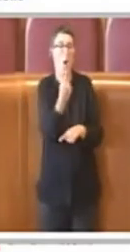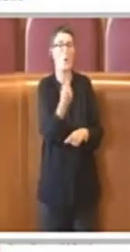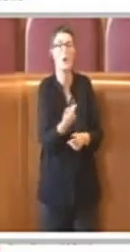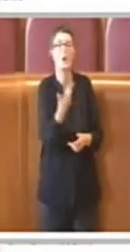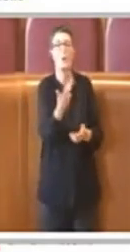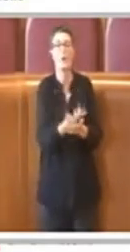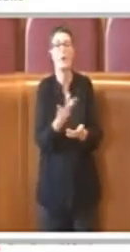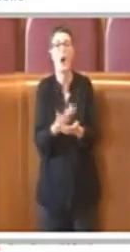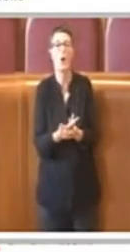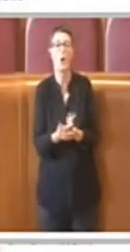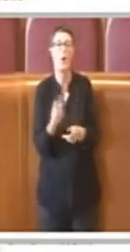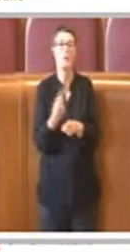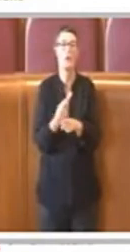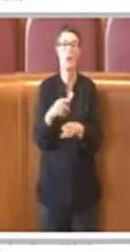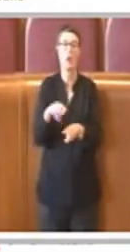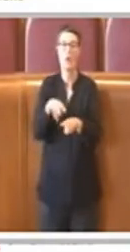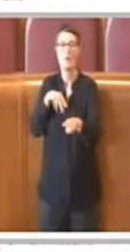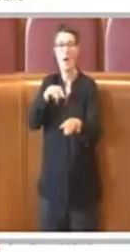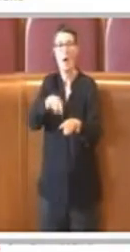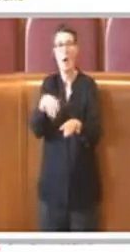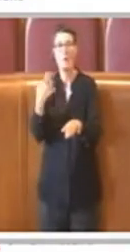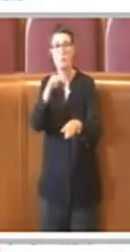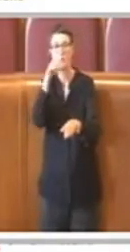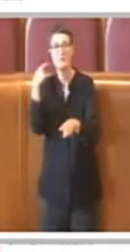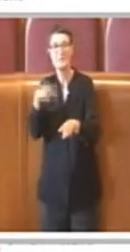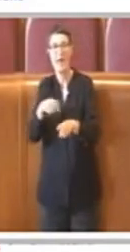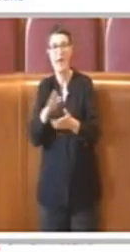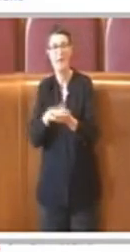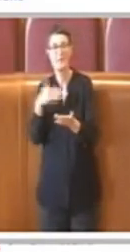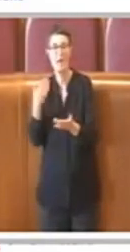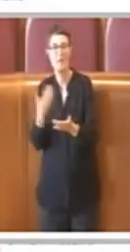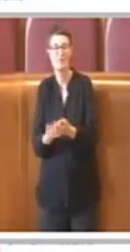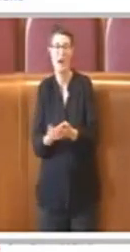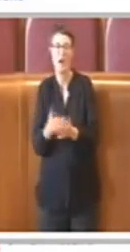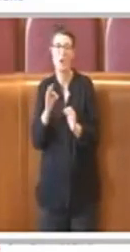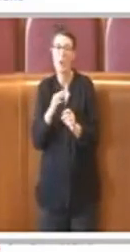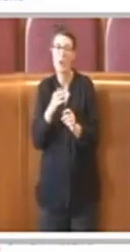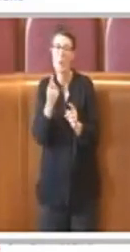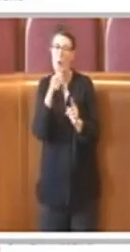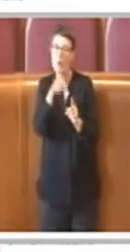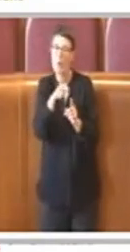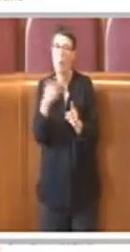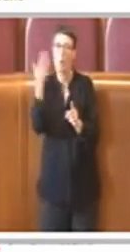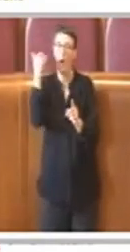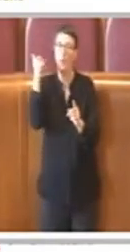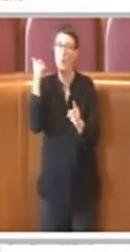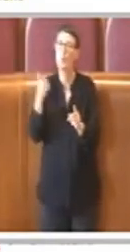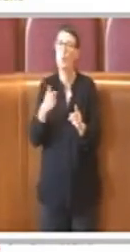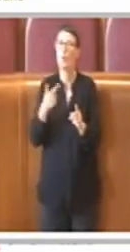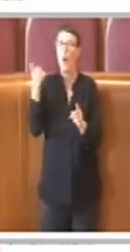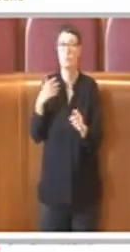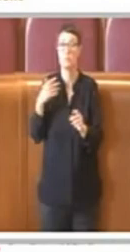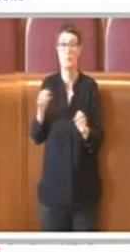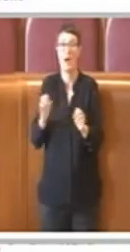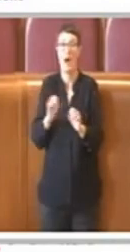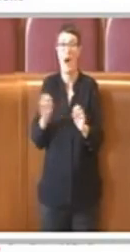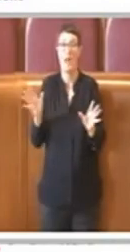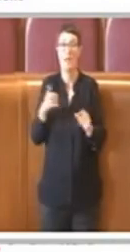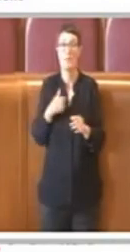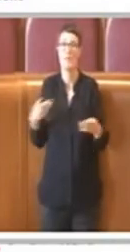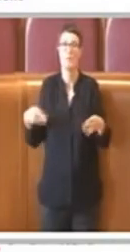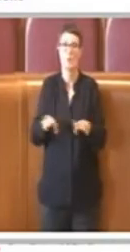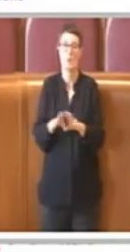qualcuno se ne è dimenticato per 4 anni e 5 anni fa l'abbia chiusa dall'oggio al domani, caro Presidente francamente lo trovo ridicolo.